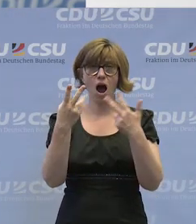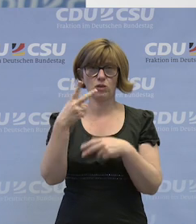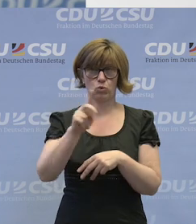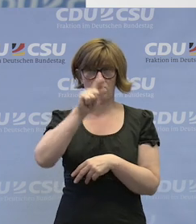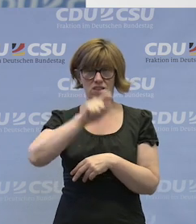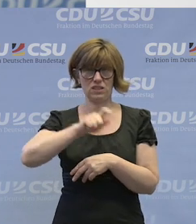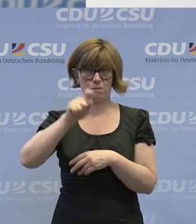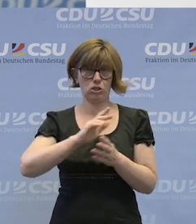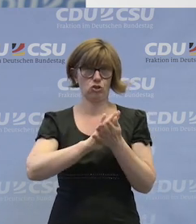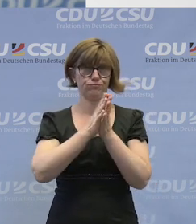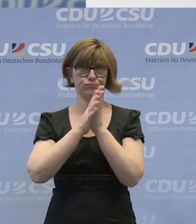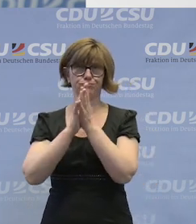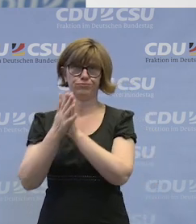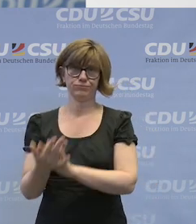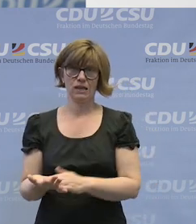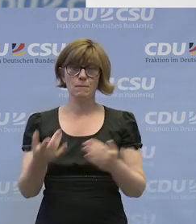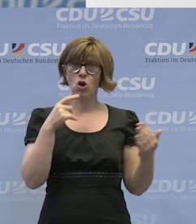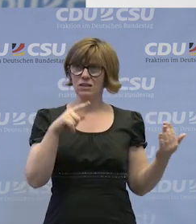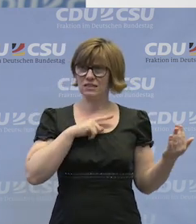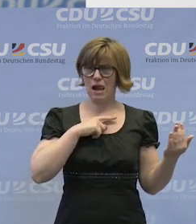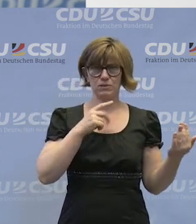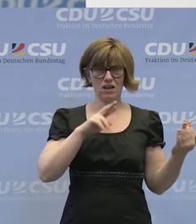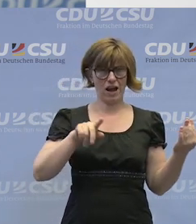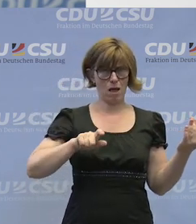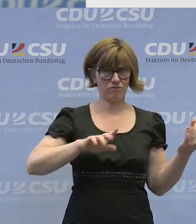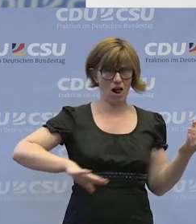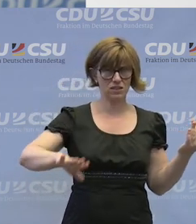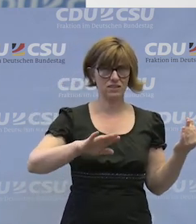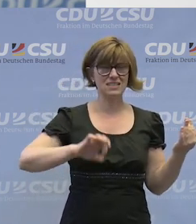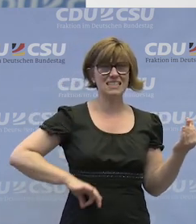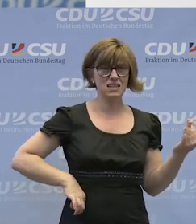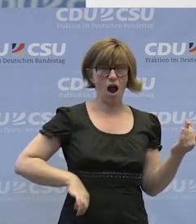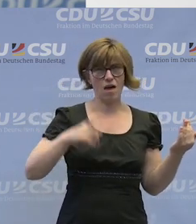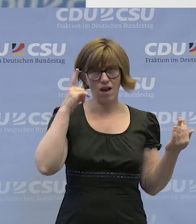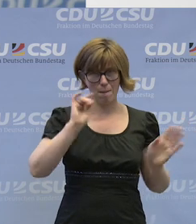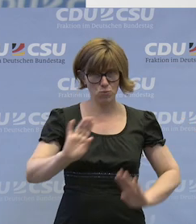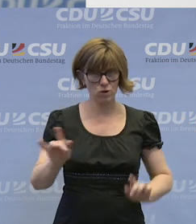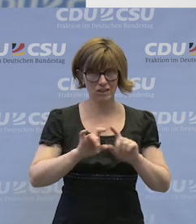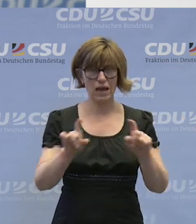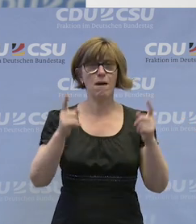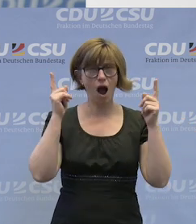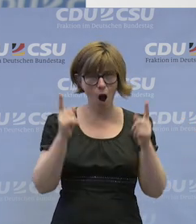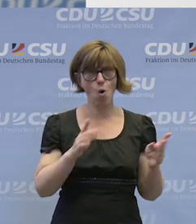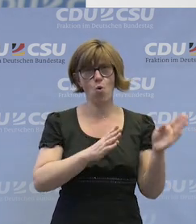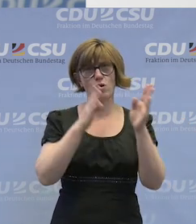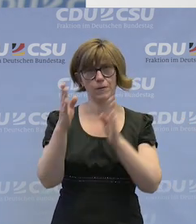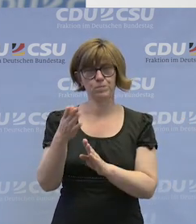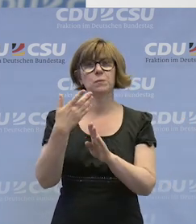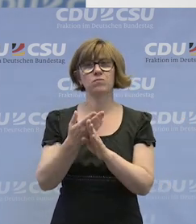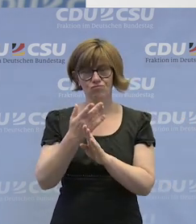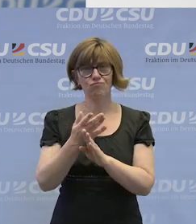Menschen. Damit wir nicht nur hier über Rheinland-Pfalz, das Saarland und Hamburg gesprochen haben, sondern eben auch